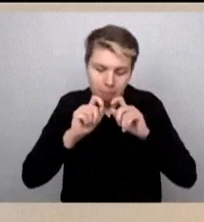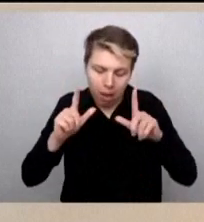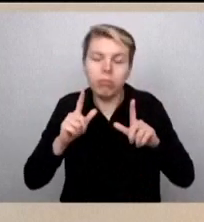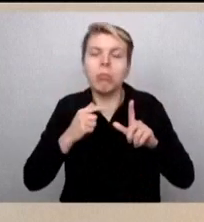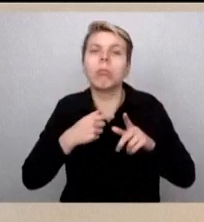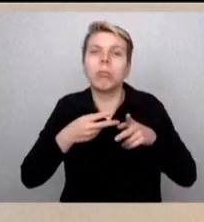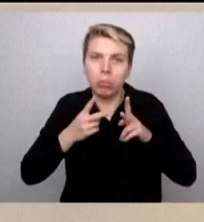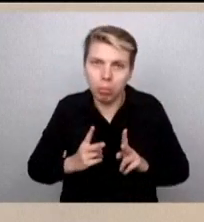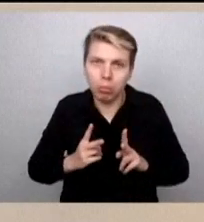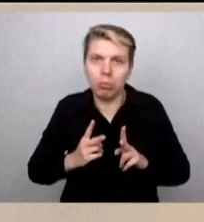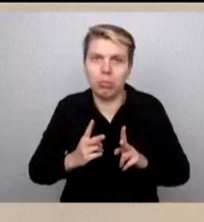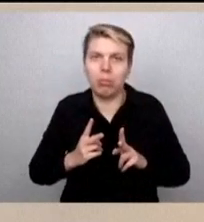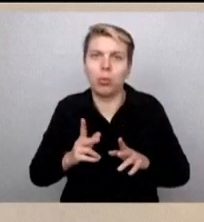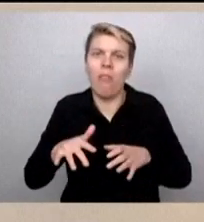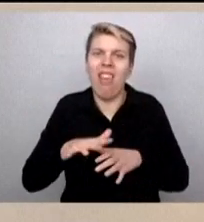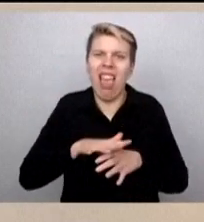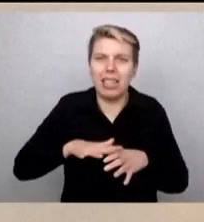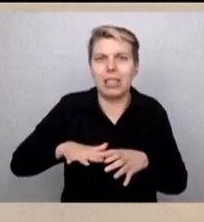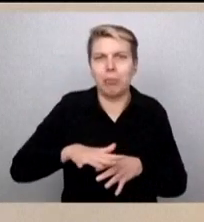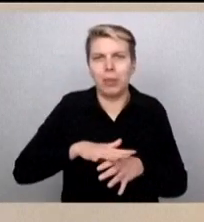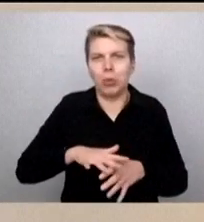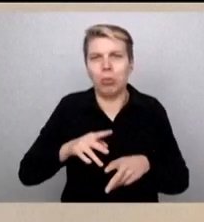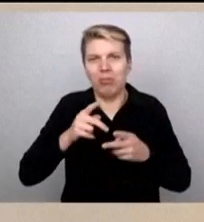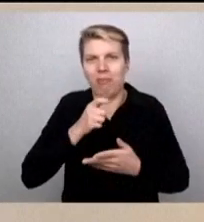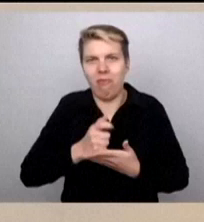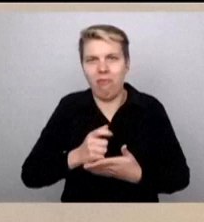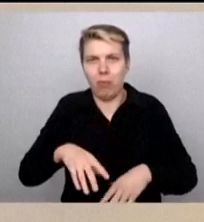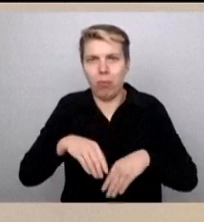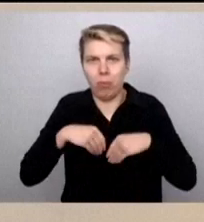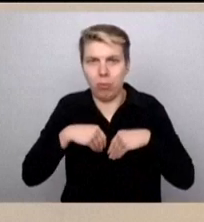Erzbistums. Ich klebe nicht an meinem Amt.